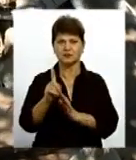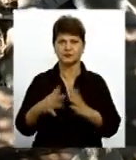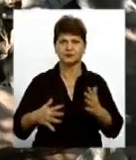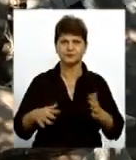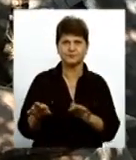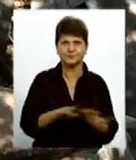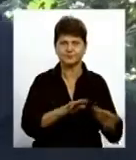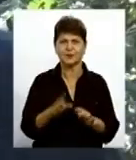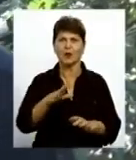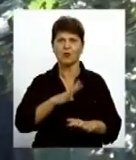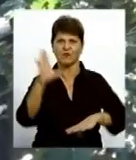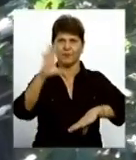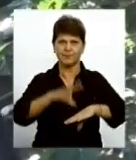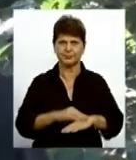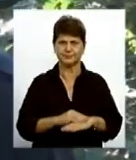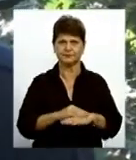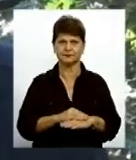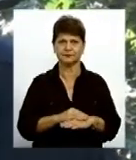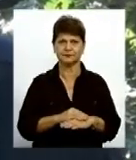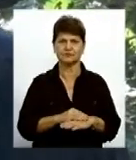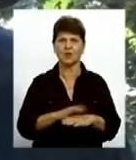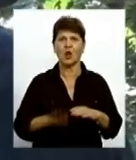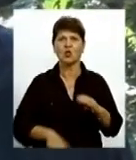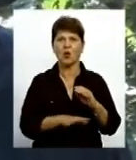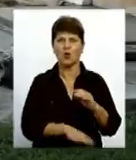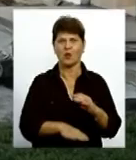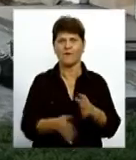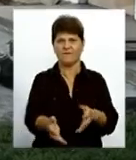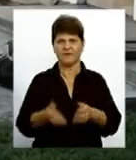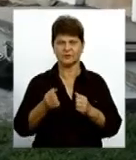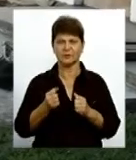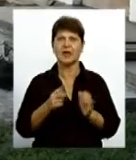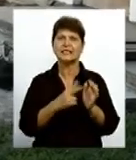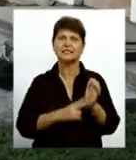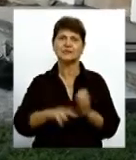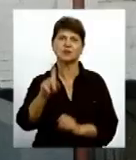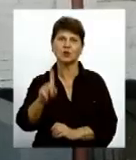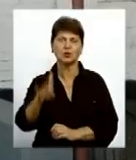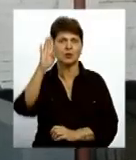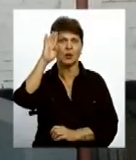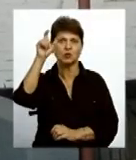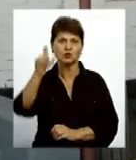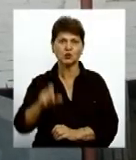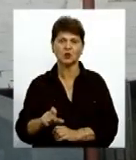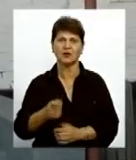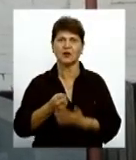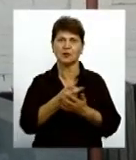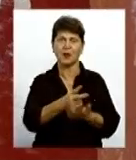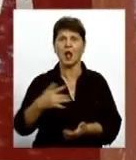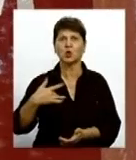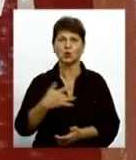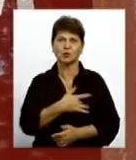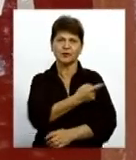притиснуті були ноги Віддіжали ноги, витягнули 71-річного чоловіка доправили до Турбівської лікарні